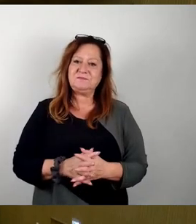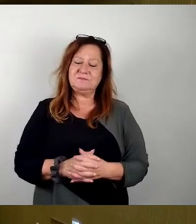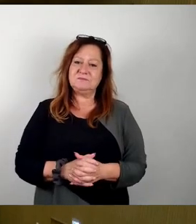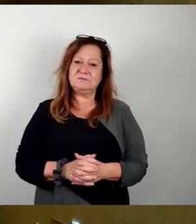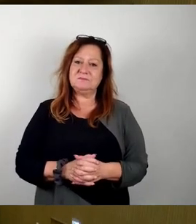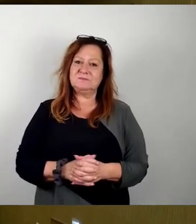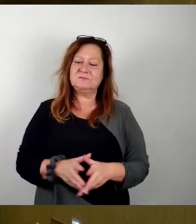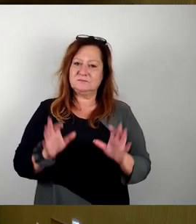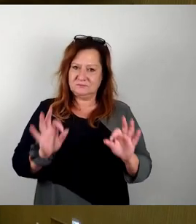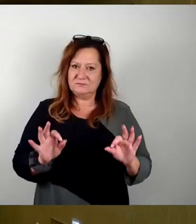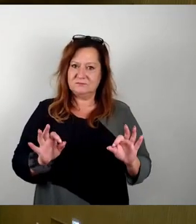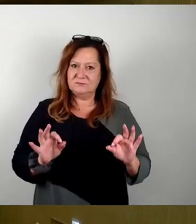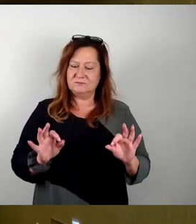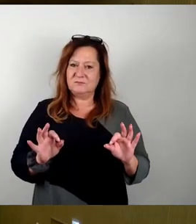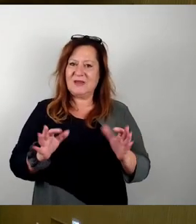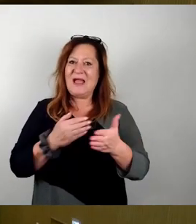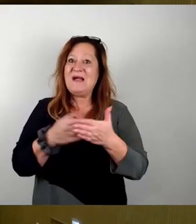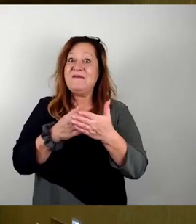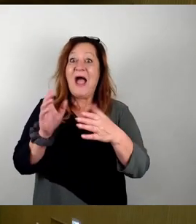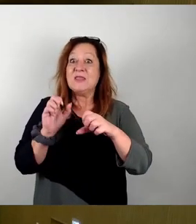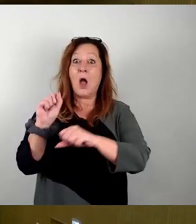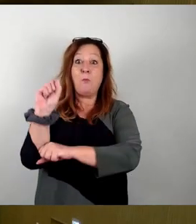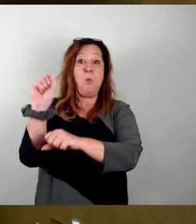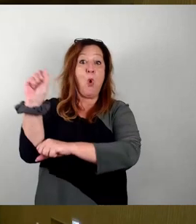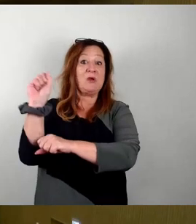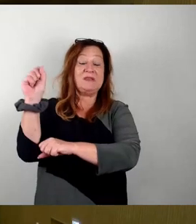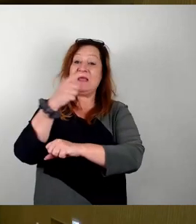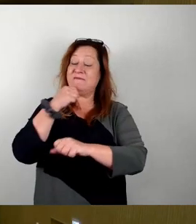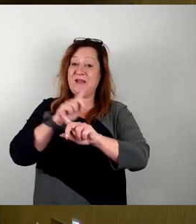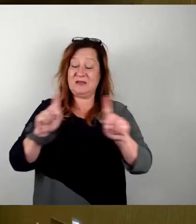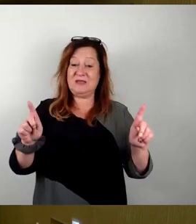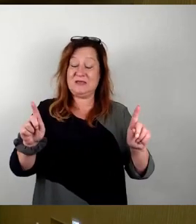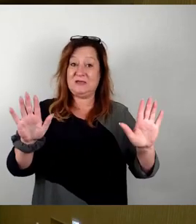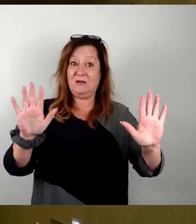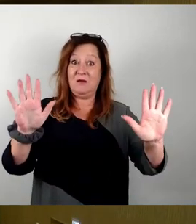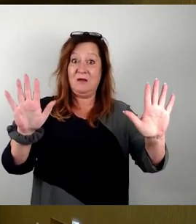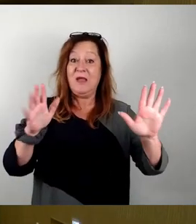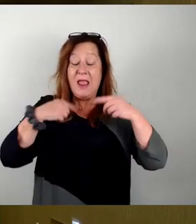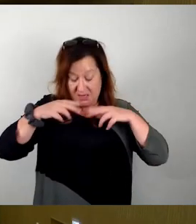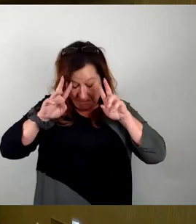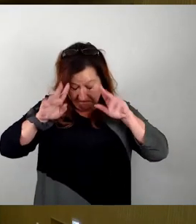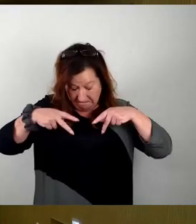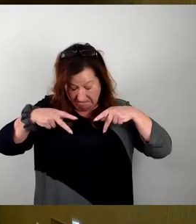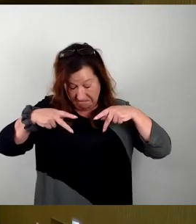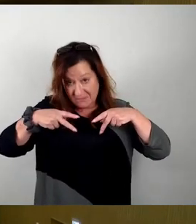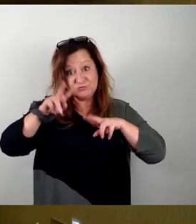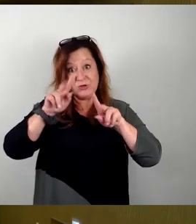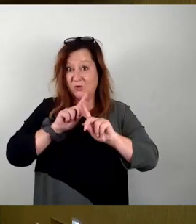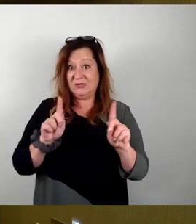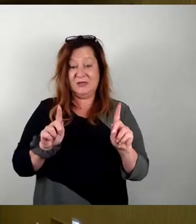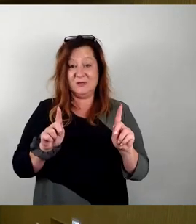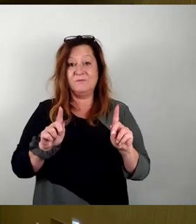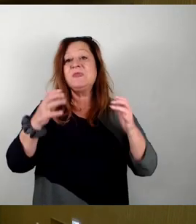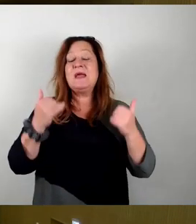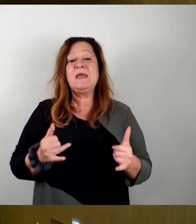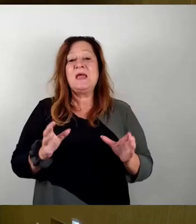Bevor ich es weiter provoziere, dass noch jemand weiter, dann machen wir mal in der Tagesordnung weiter. Ich schaue nicht mehr auf. Wir haben jetzt die gemeinschaftliche